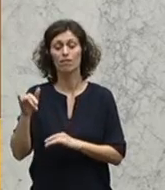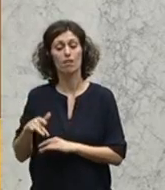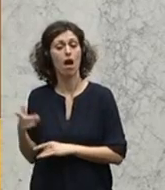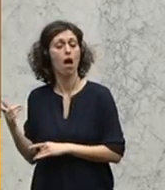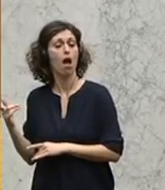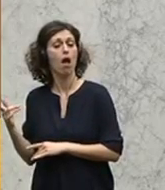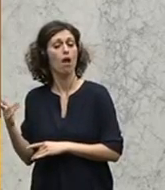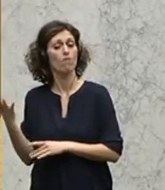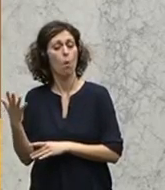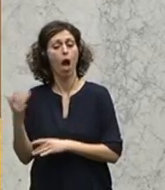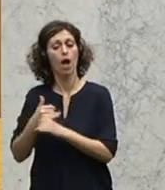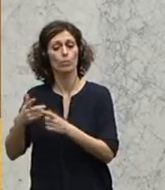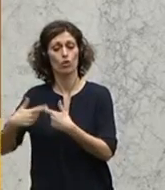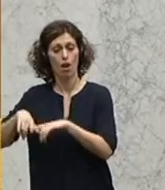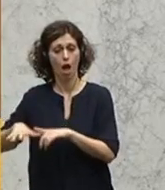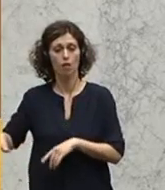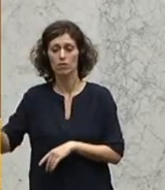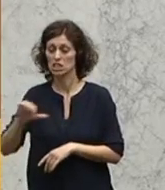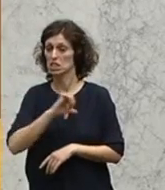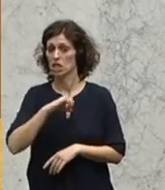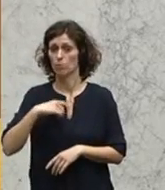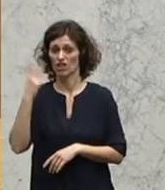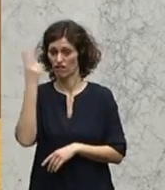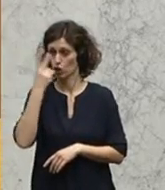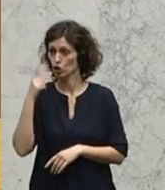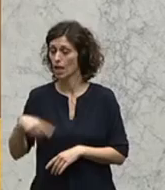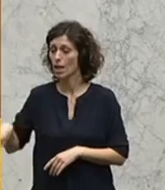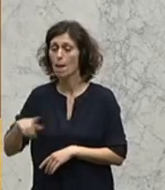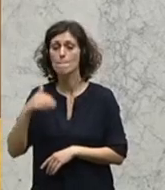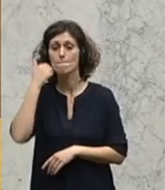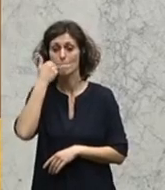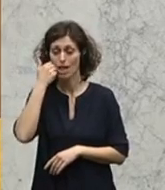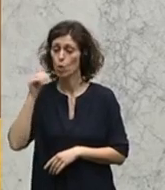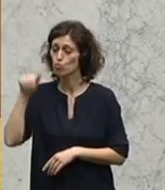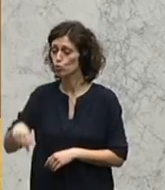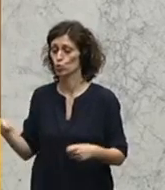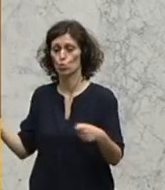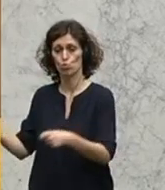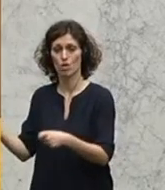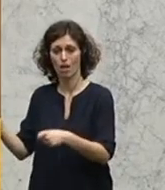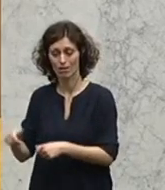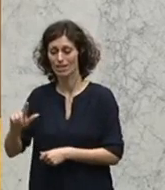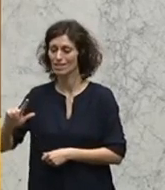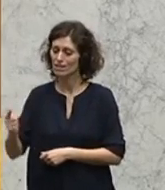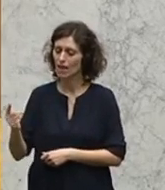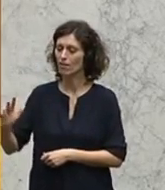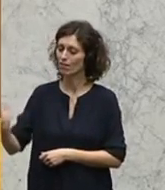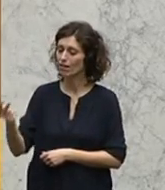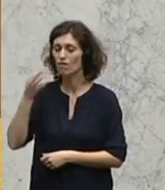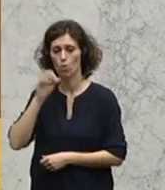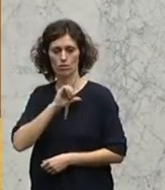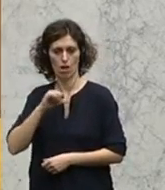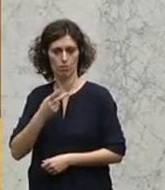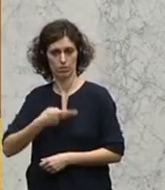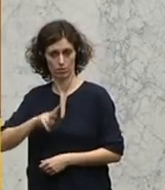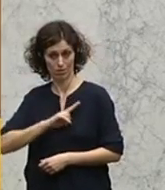Ländern selbstverständlich ist, dass Männer für den Unterhalt einer Zweit- oder Drittfrau aufkommen,